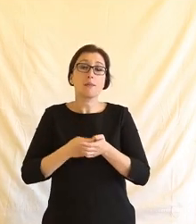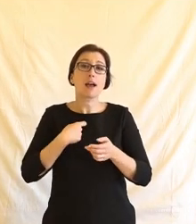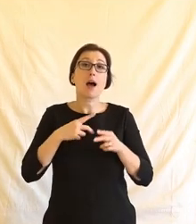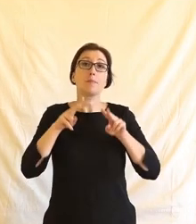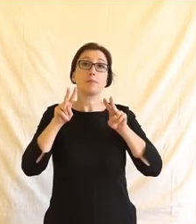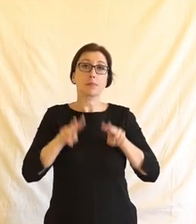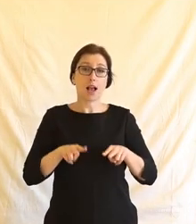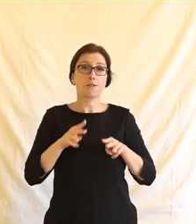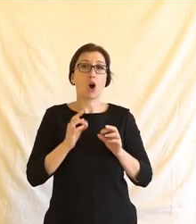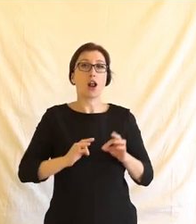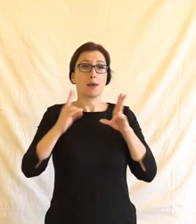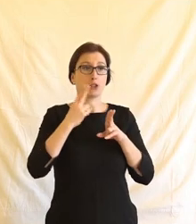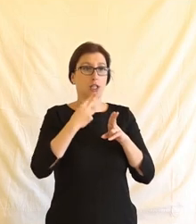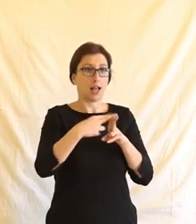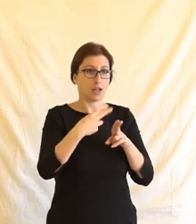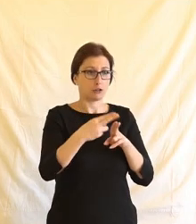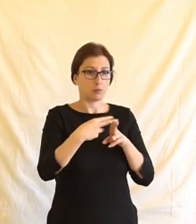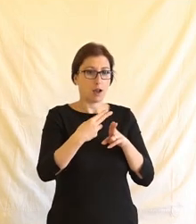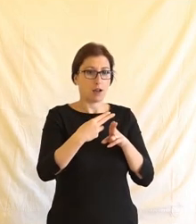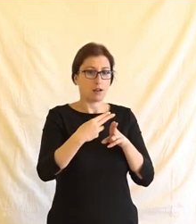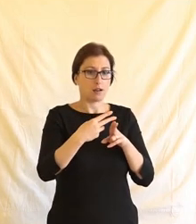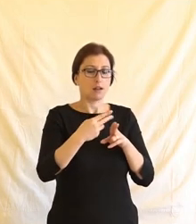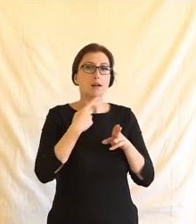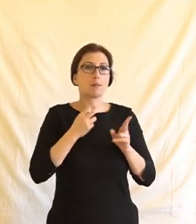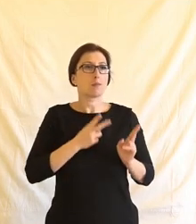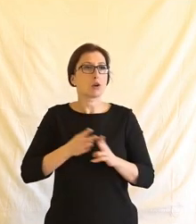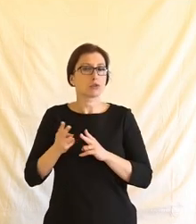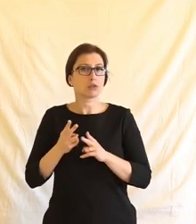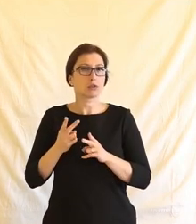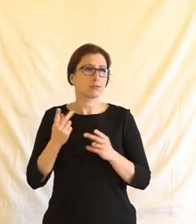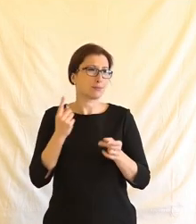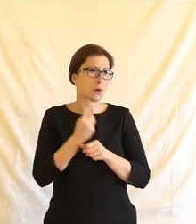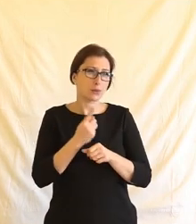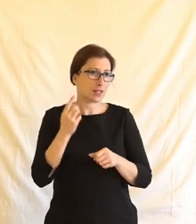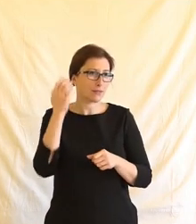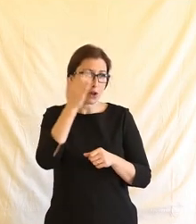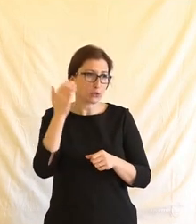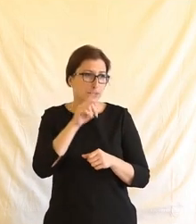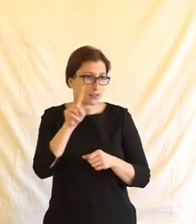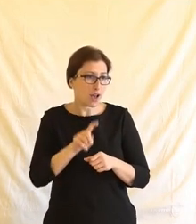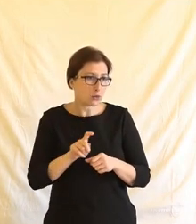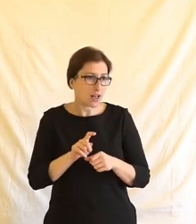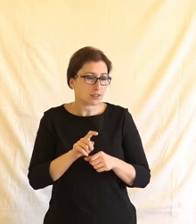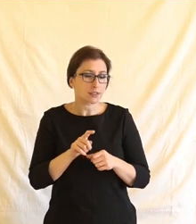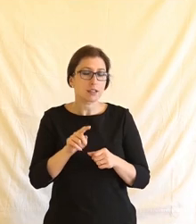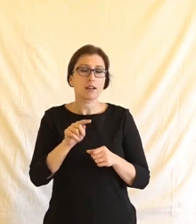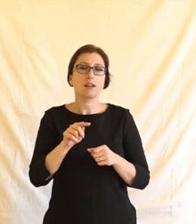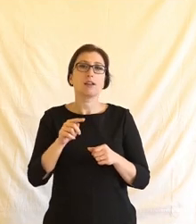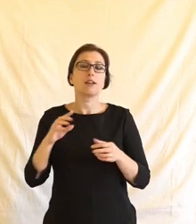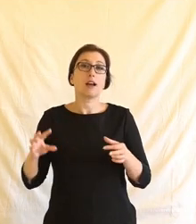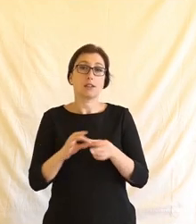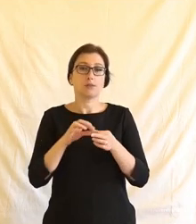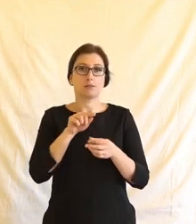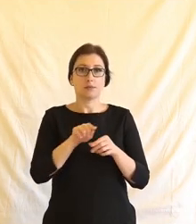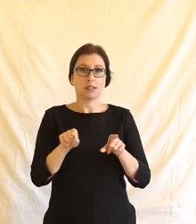získat lepší léčbu, že to je otázka, která je opravdu za prvé filozofická velmi a za další zase pro mě